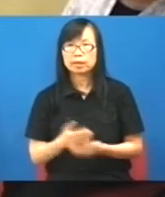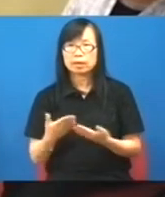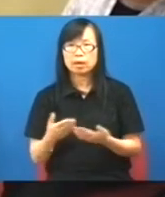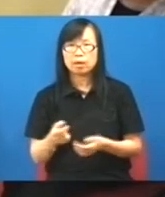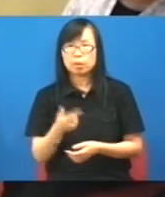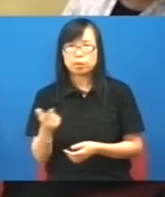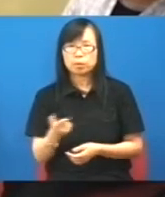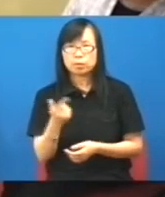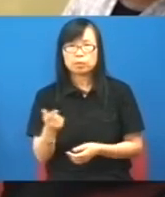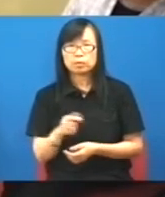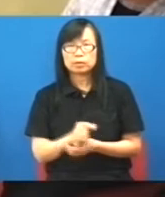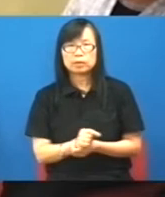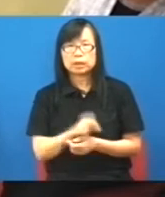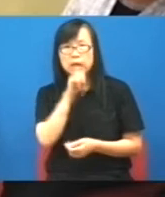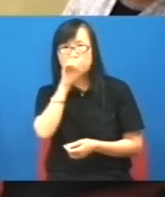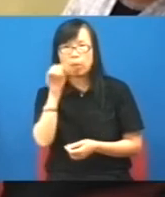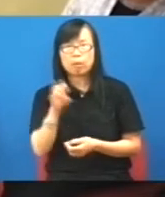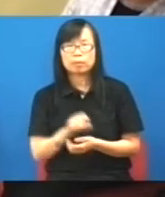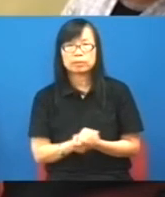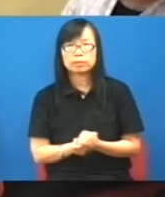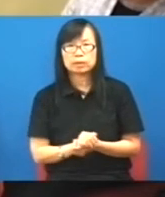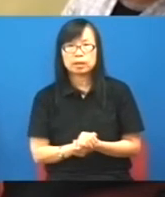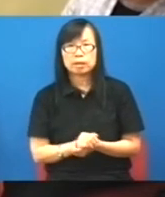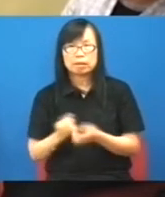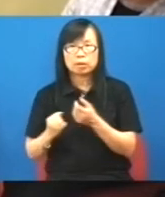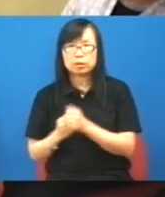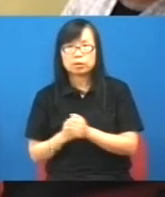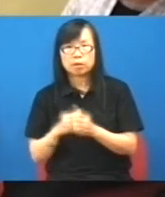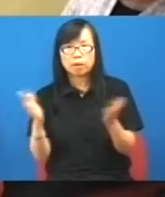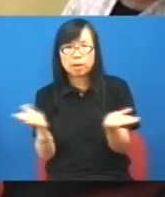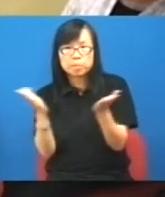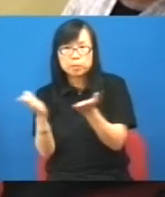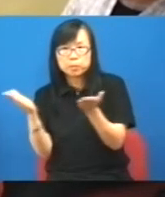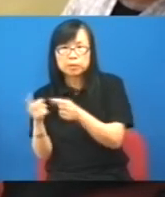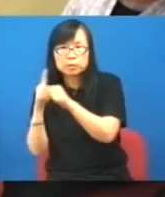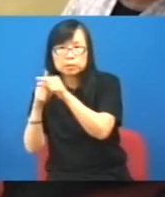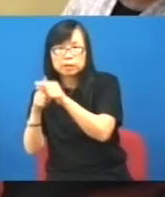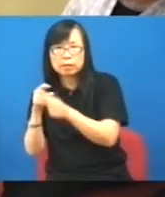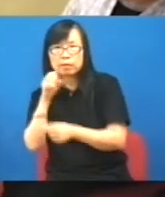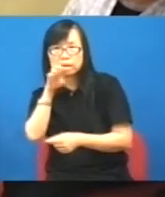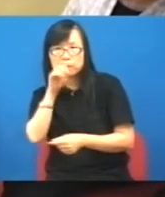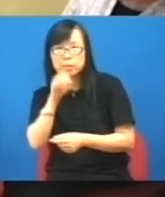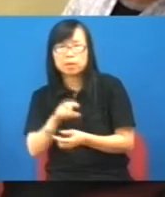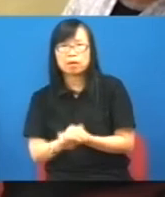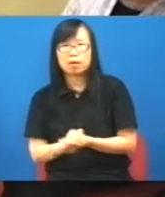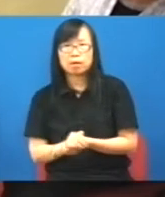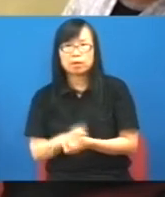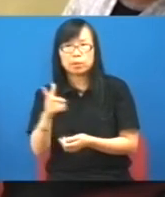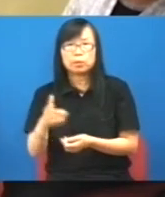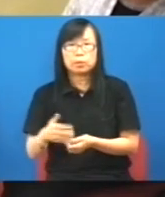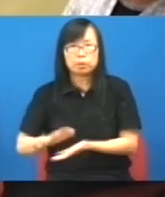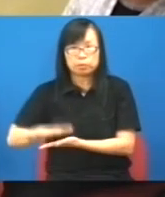來有多些怪話又慫恿一些中產階級有什麼理由所有人都派李嘉誠有